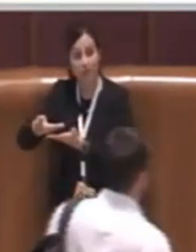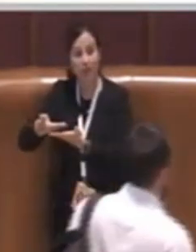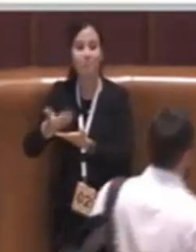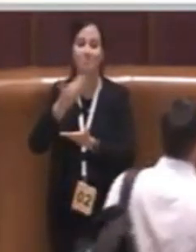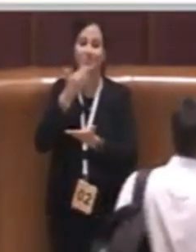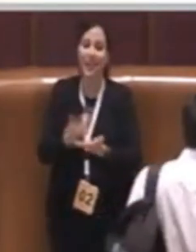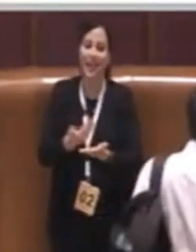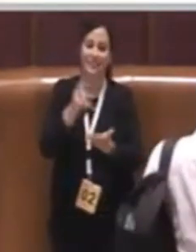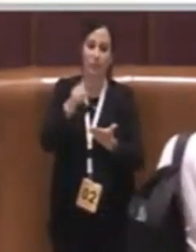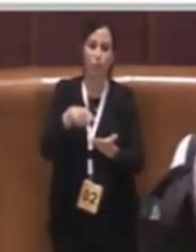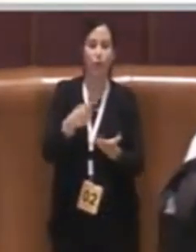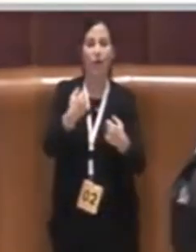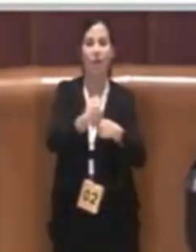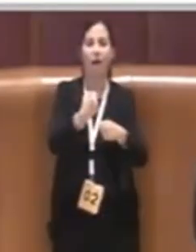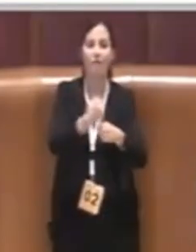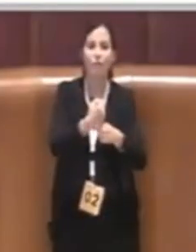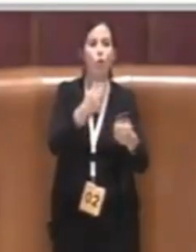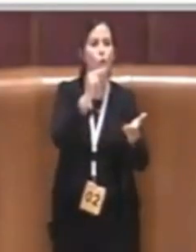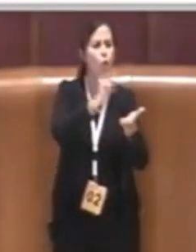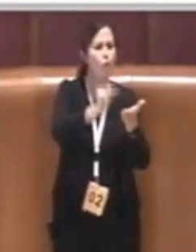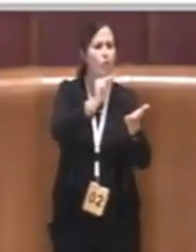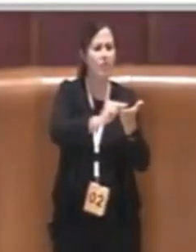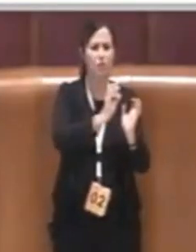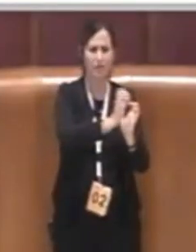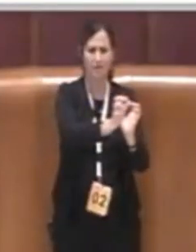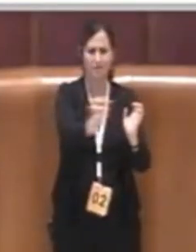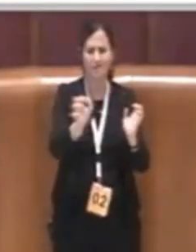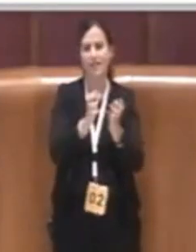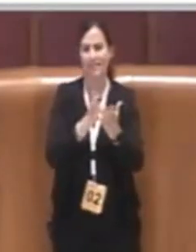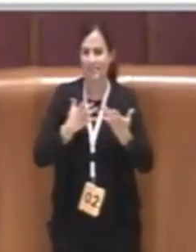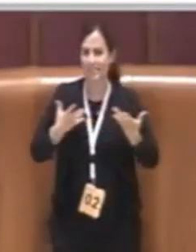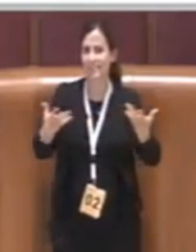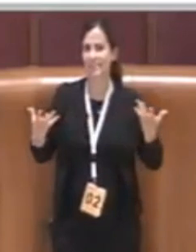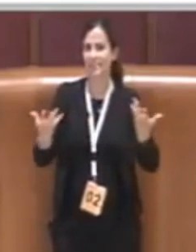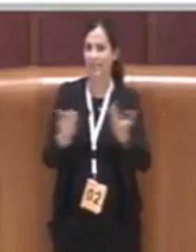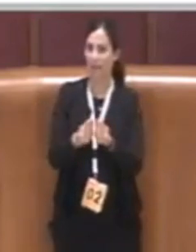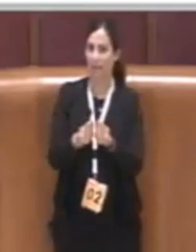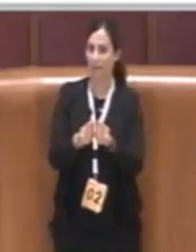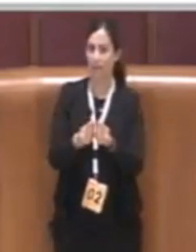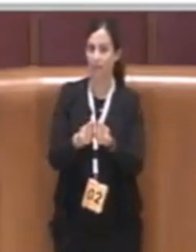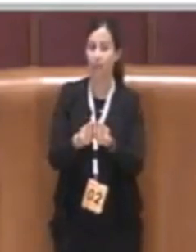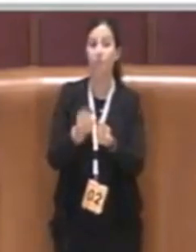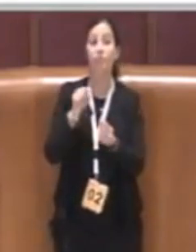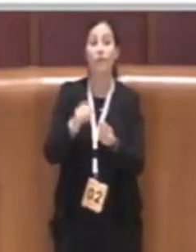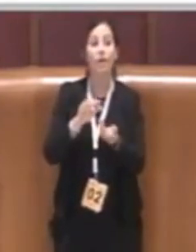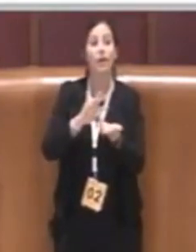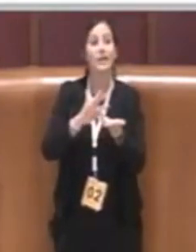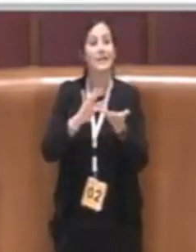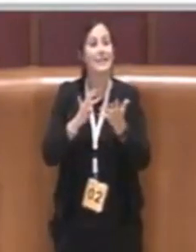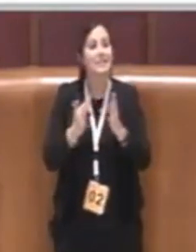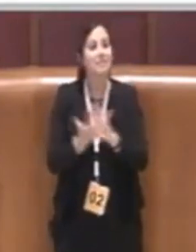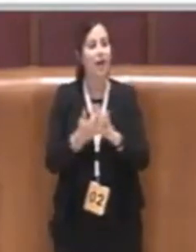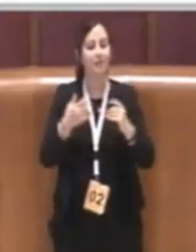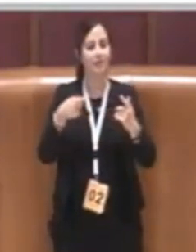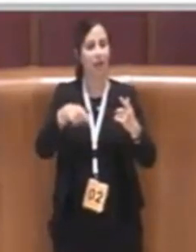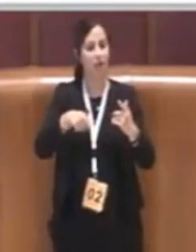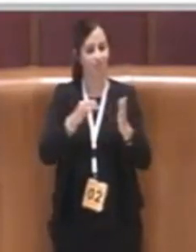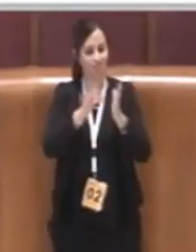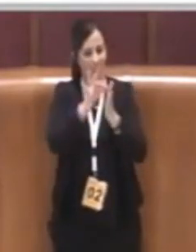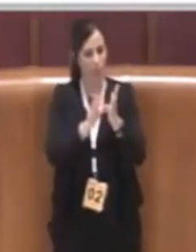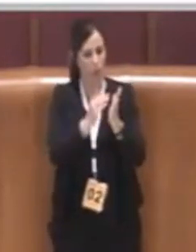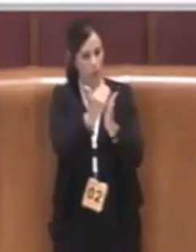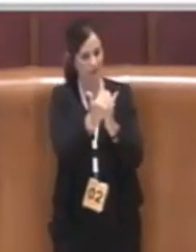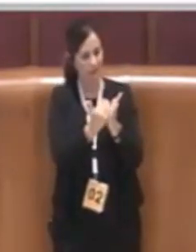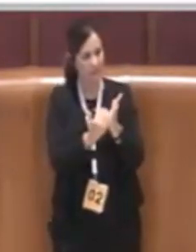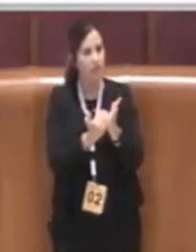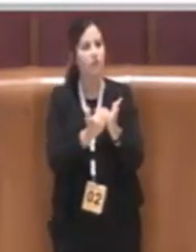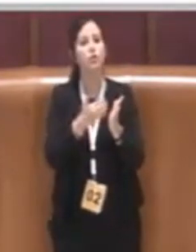uffici quindi su alcuni di questi punti poi sono stati ampliati, approfonditi con degli emendamenti che